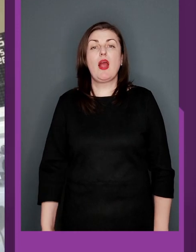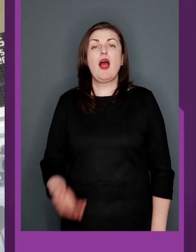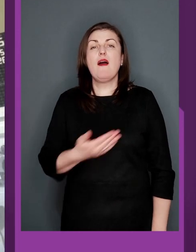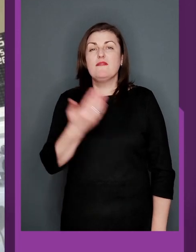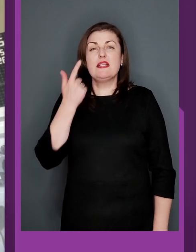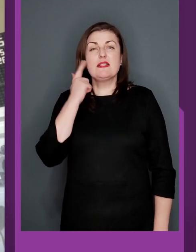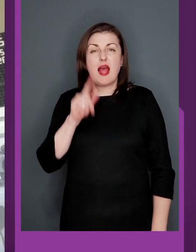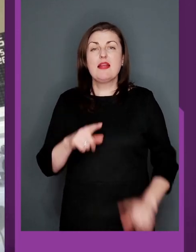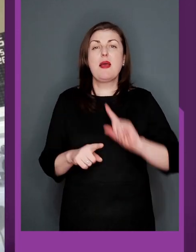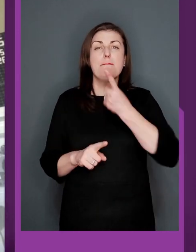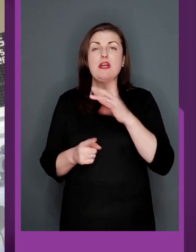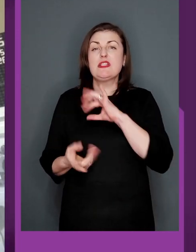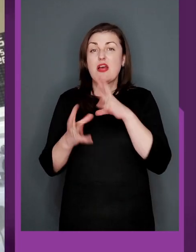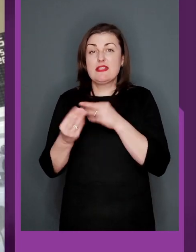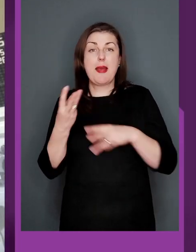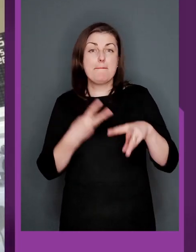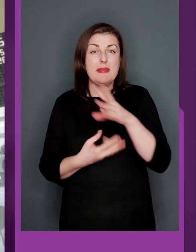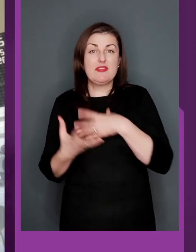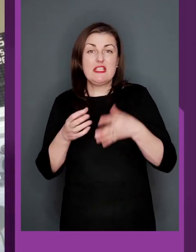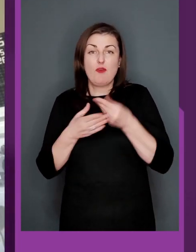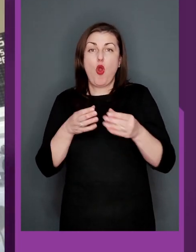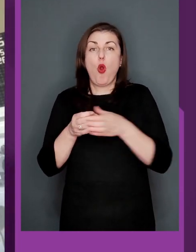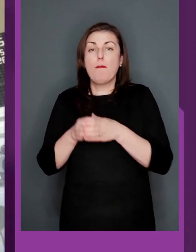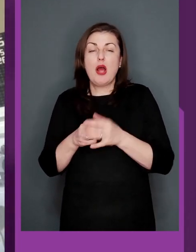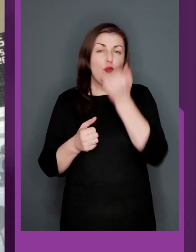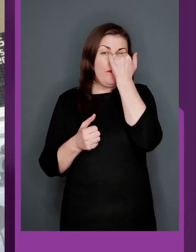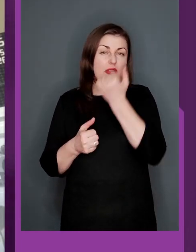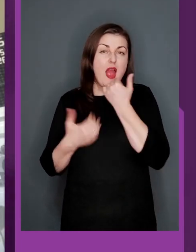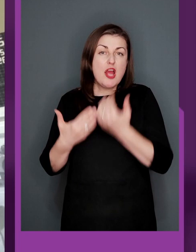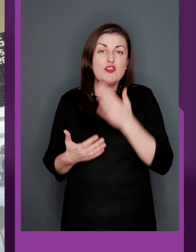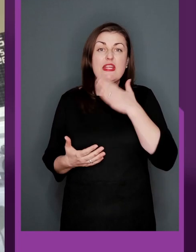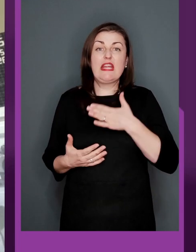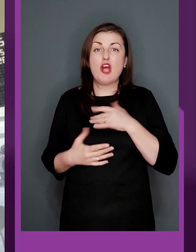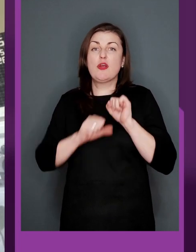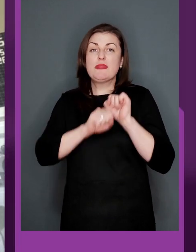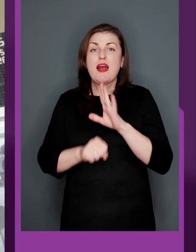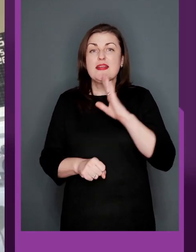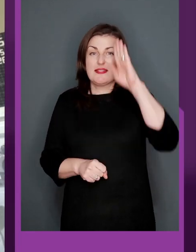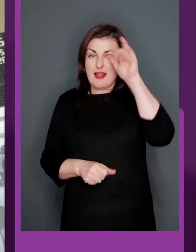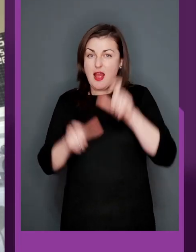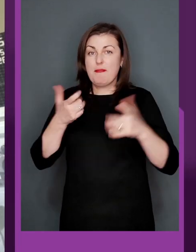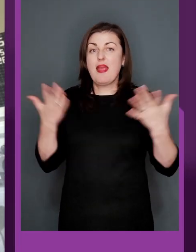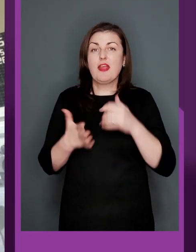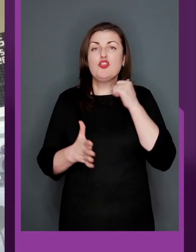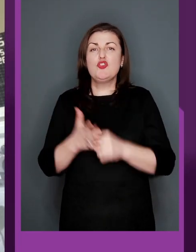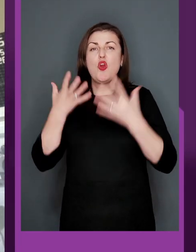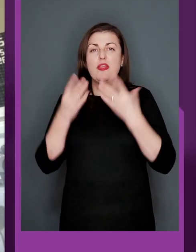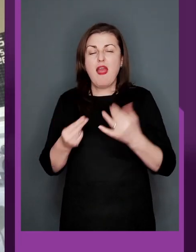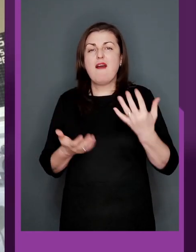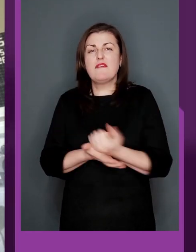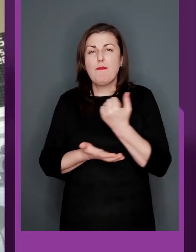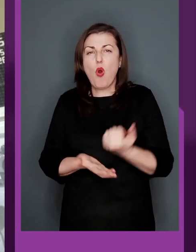Ви знаєте, перш за все, ми всією своєю командою вдячні нашим захисникам та захисницям, які щодня